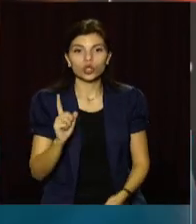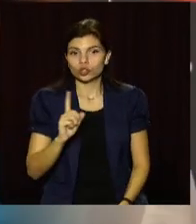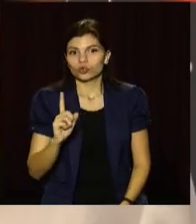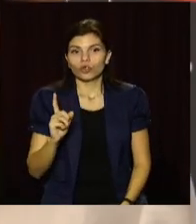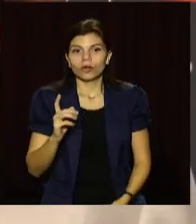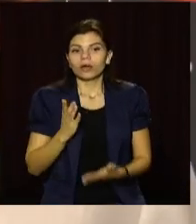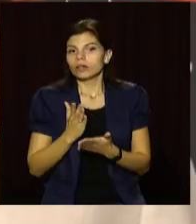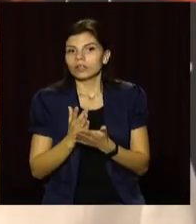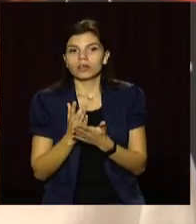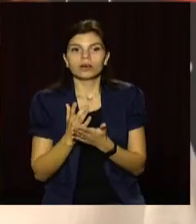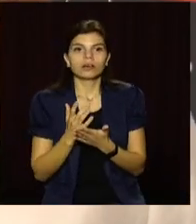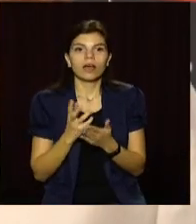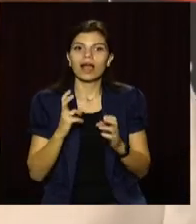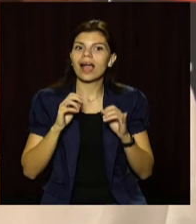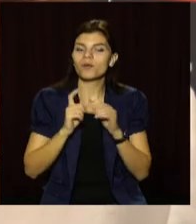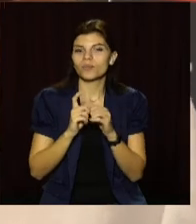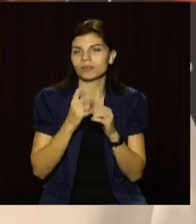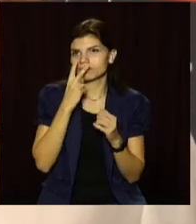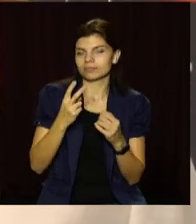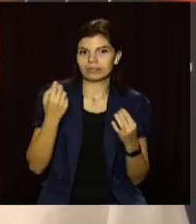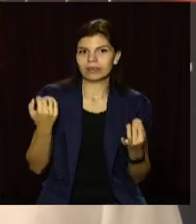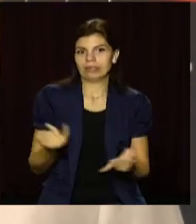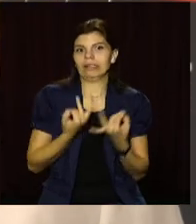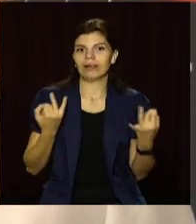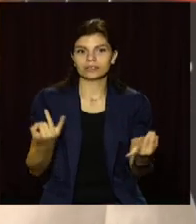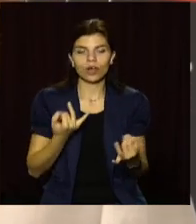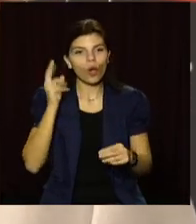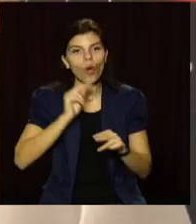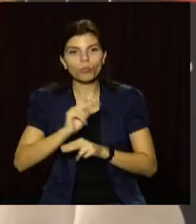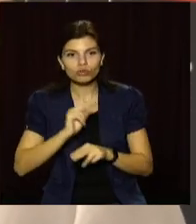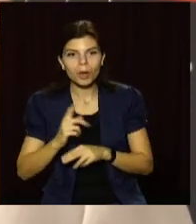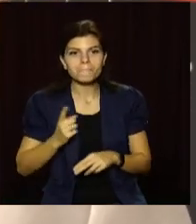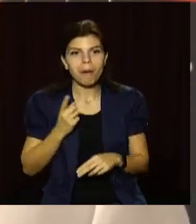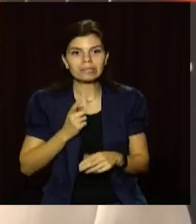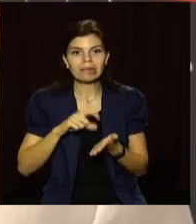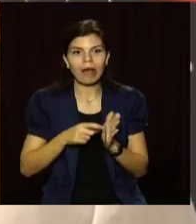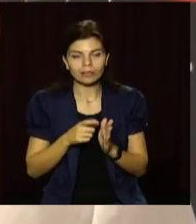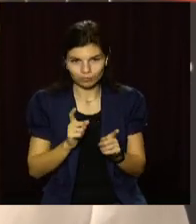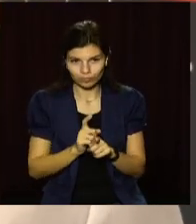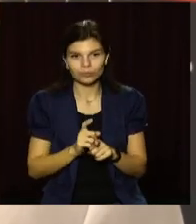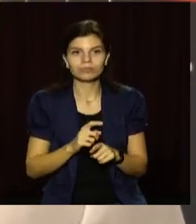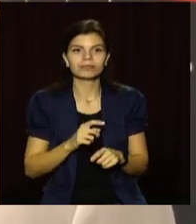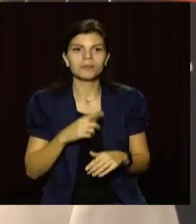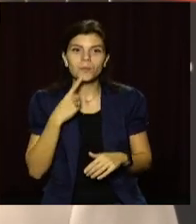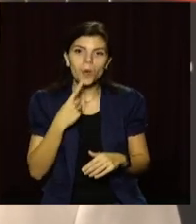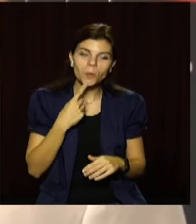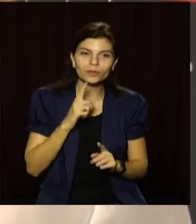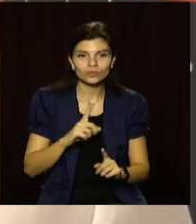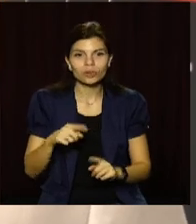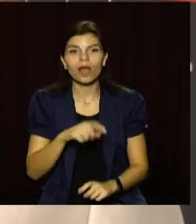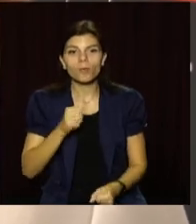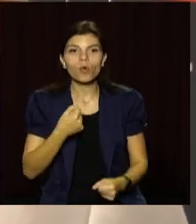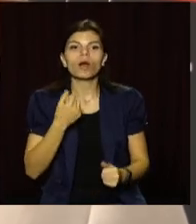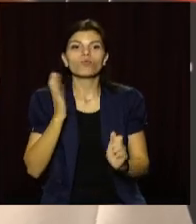що-то з елементами розв'язковими, у нас будуть обучаючі мастер-класи, у нас будуть такі експонати,